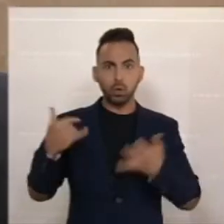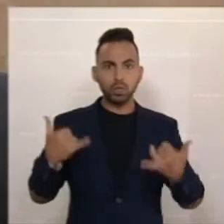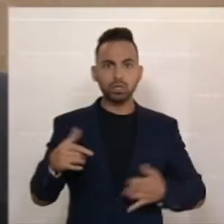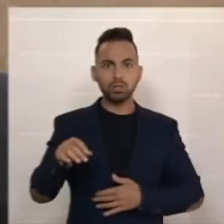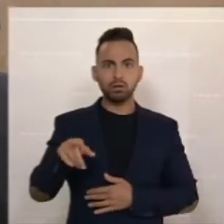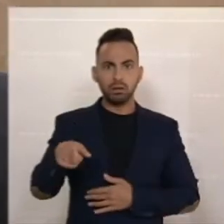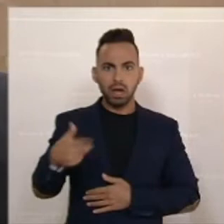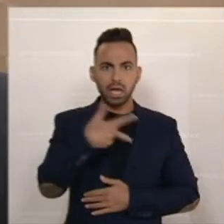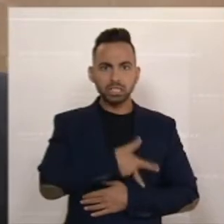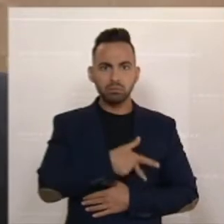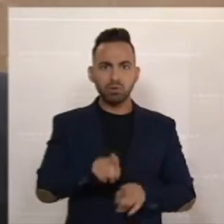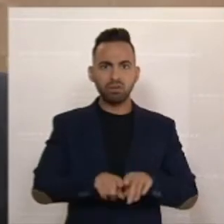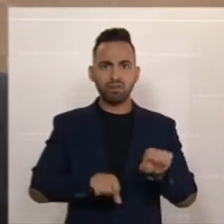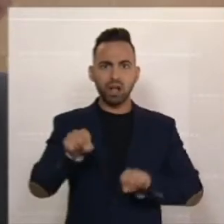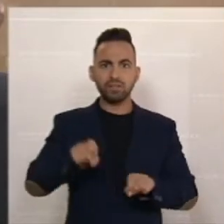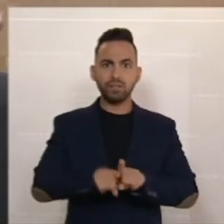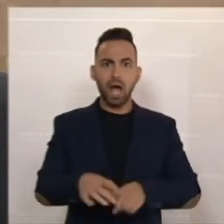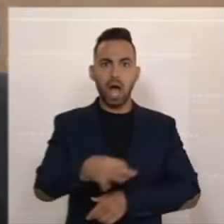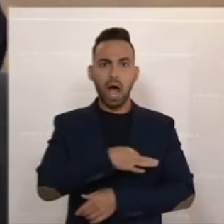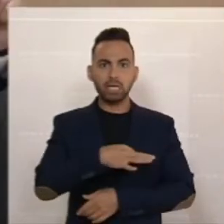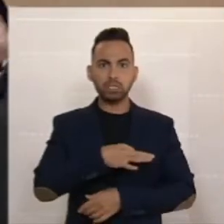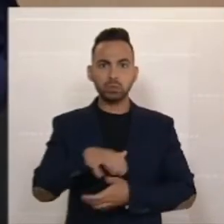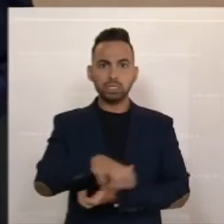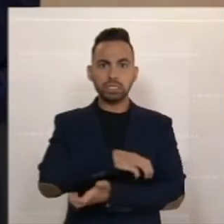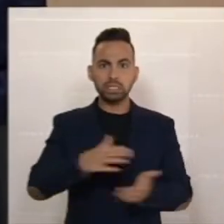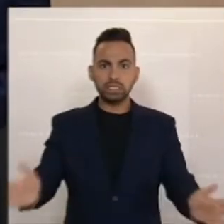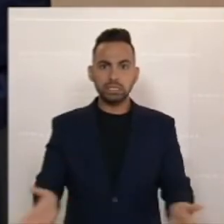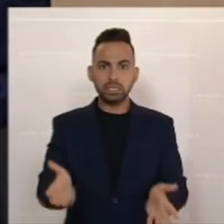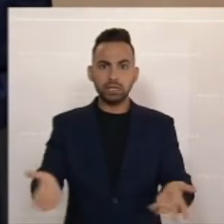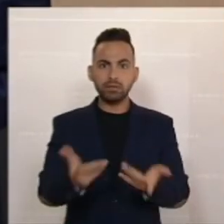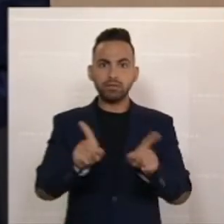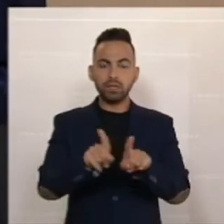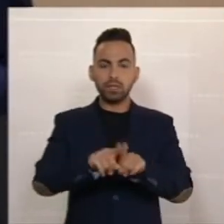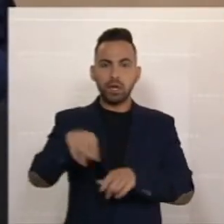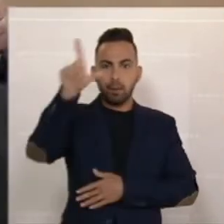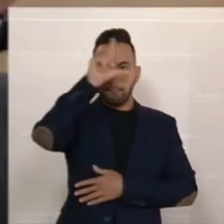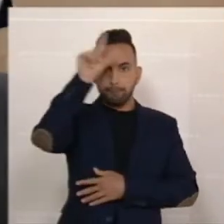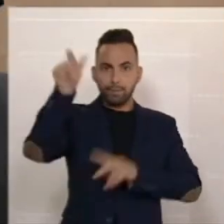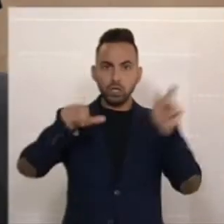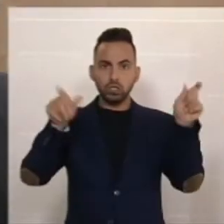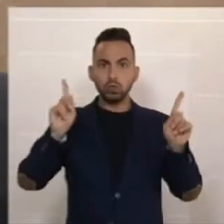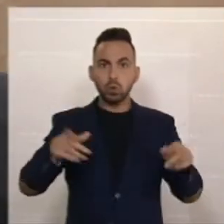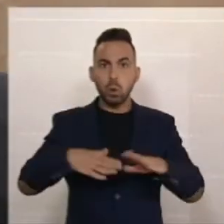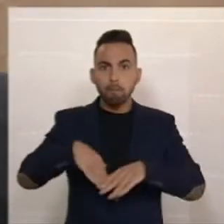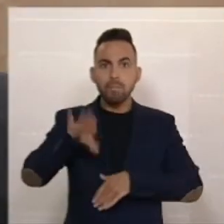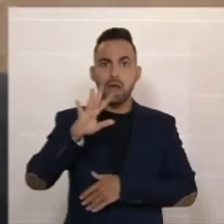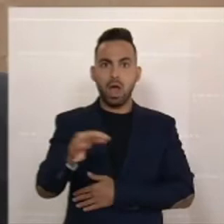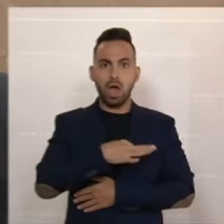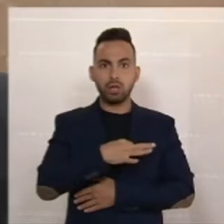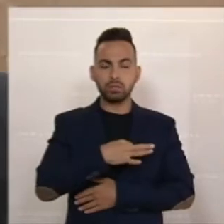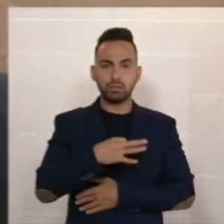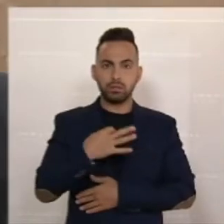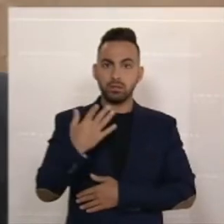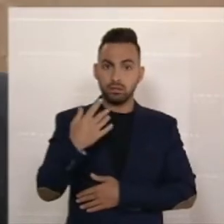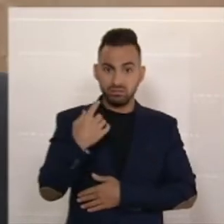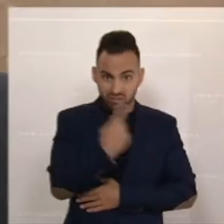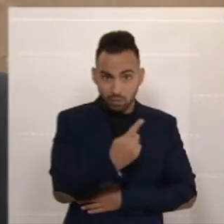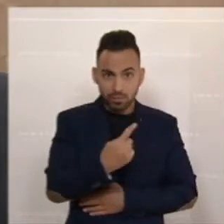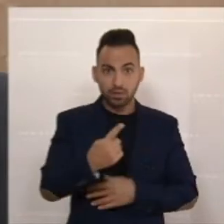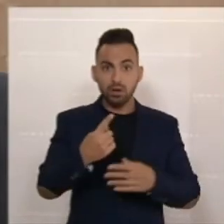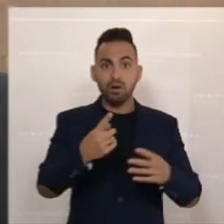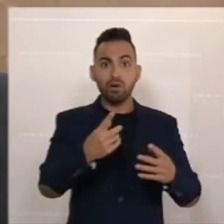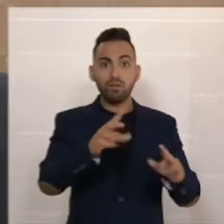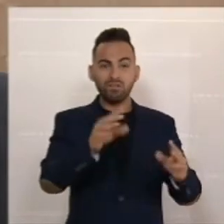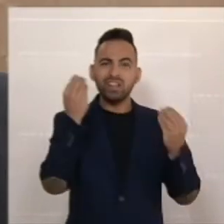dass die Angst und Krisentreiberei dazu führt, dass die Menschen noch mehr verängstigt sind. Und wissen Sie was? Sie haben das Vertrauen in die